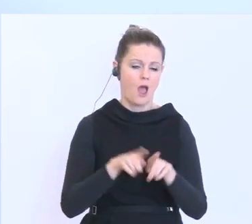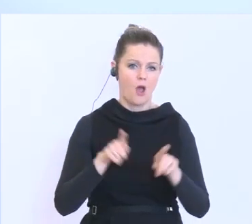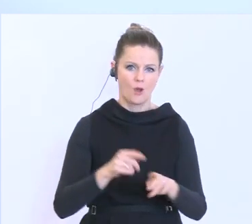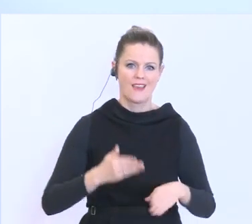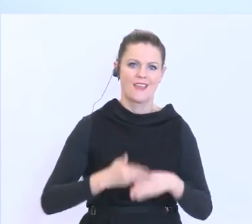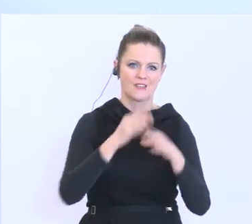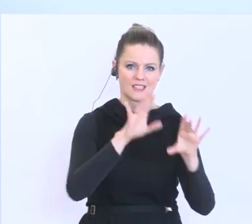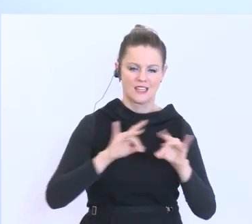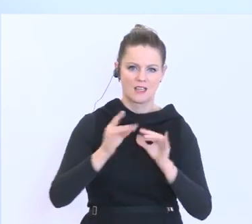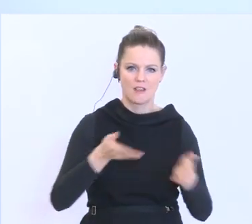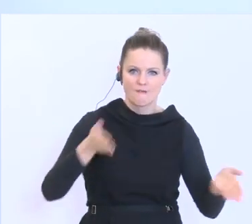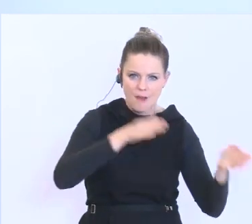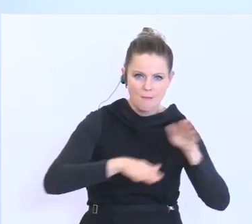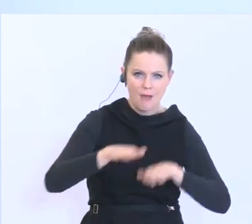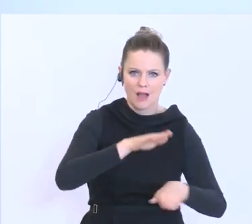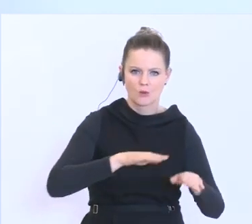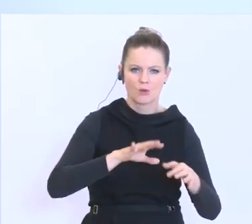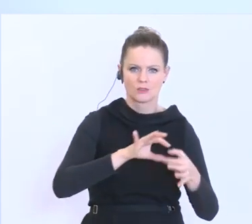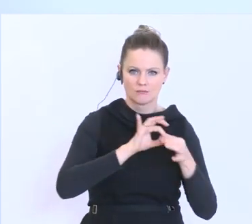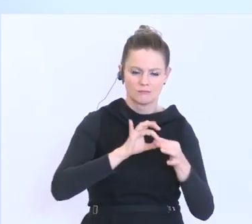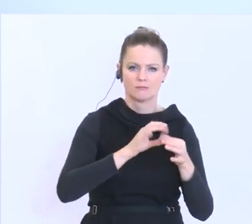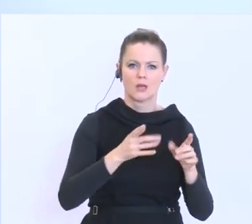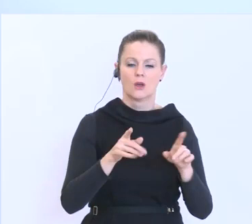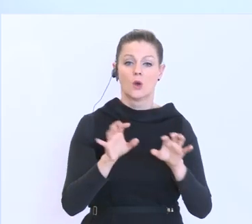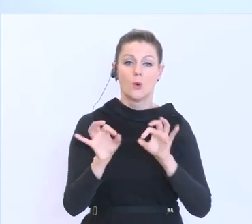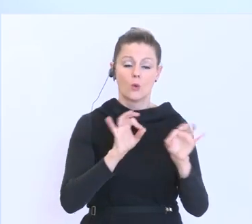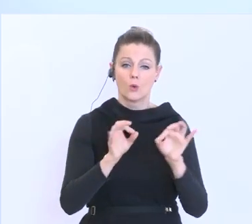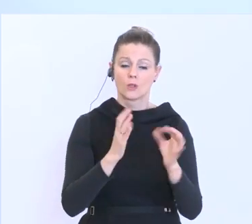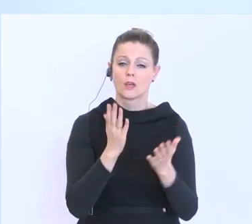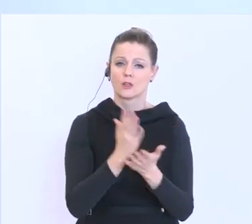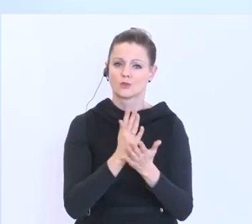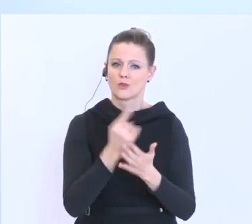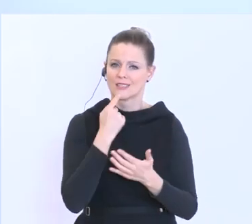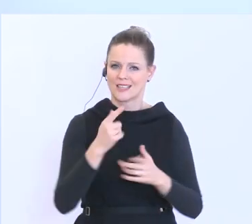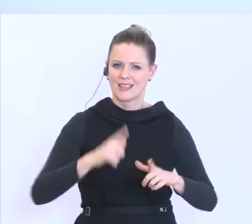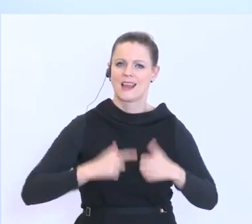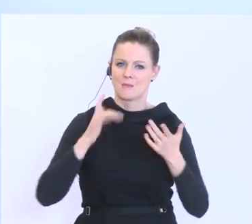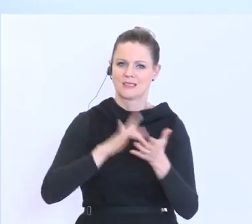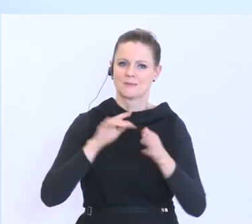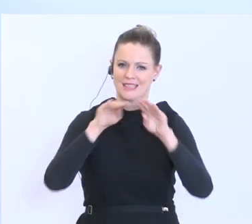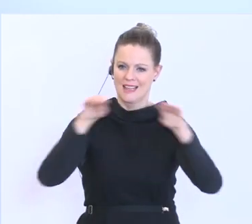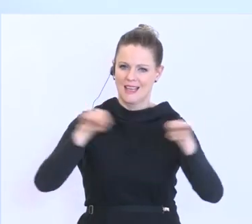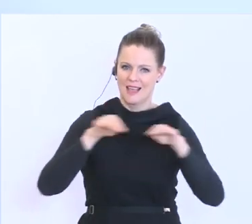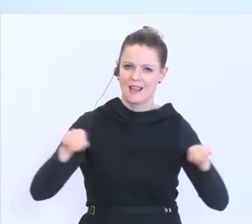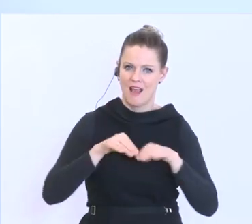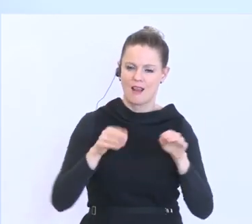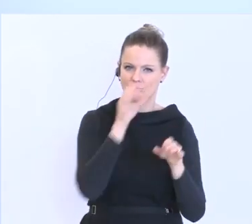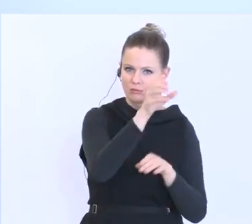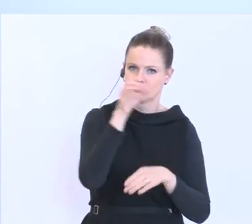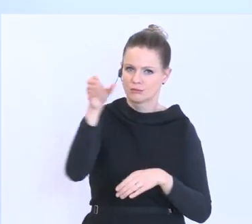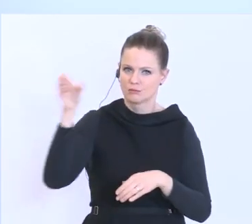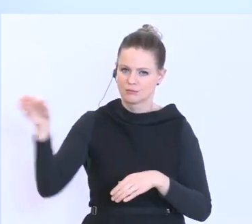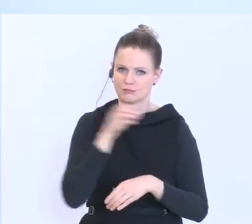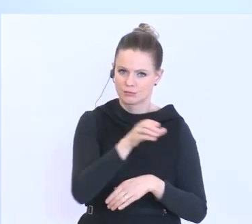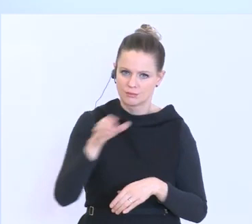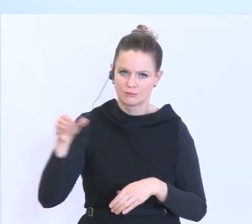im Verpackungsbereich oder wie eben auch schon angesprochen bei Lebensmittelregalen, um beispielsweise entsprechend